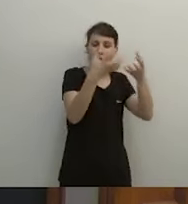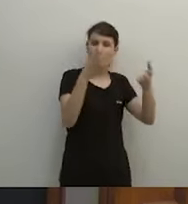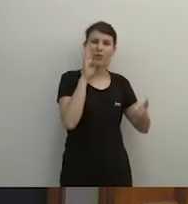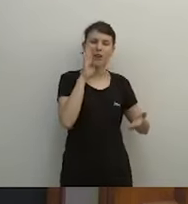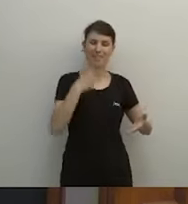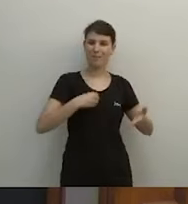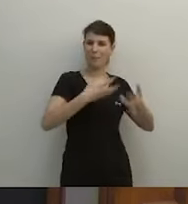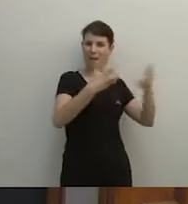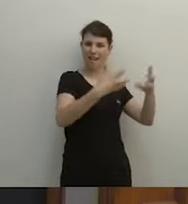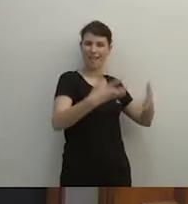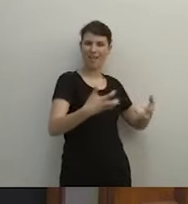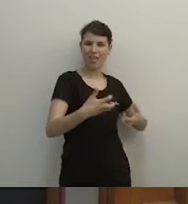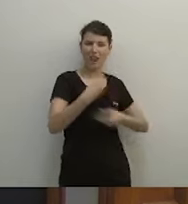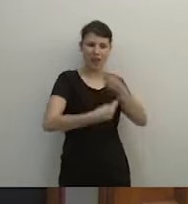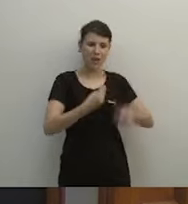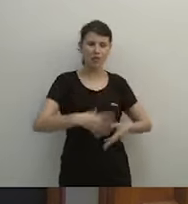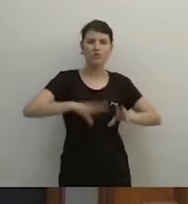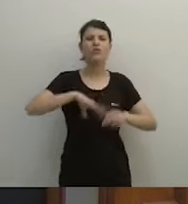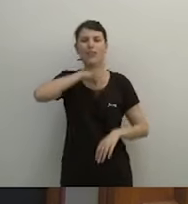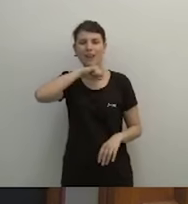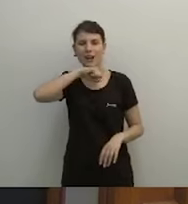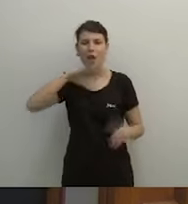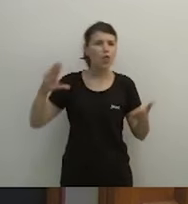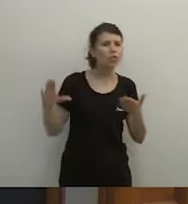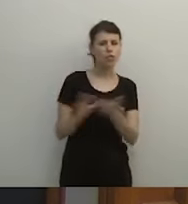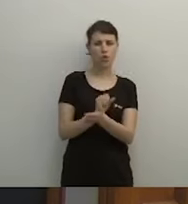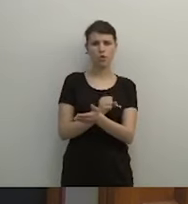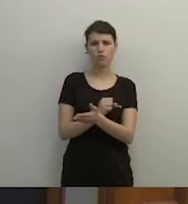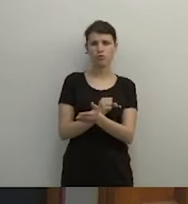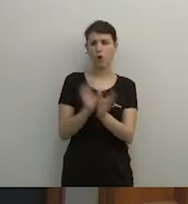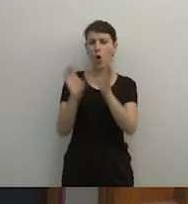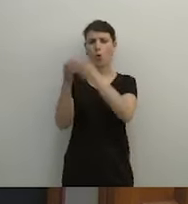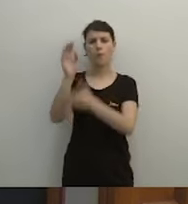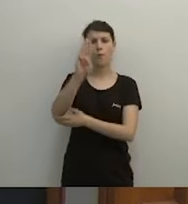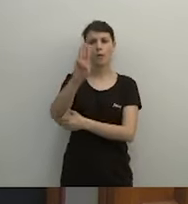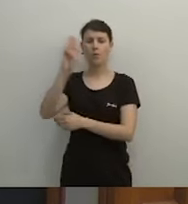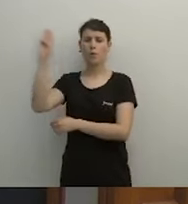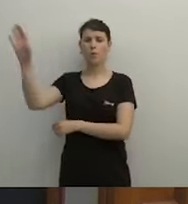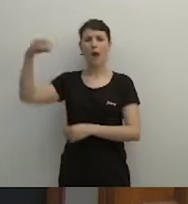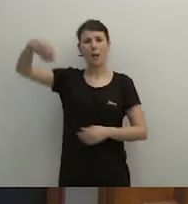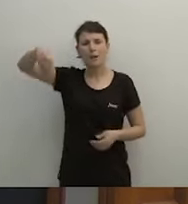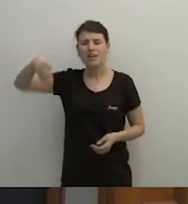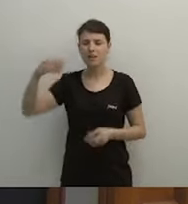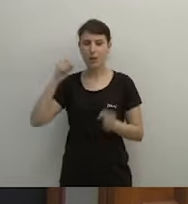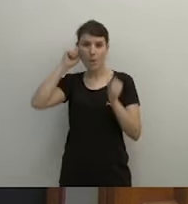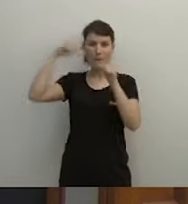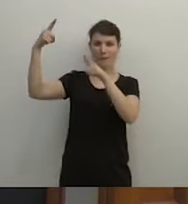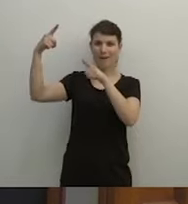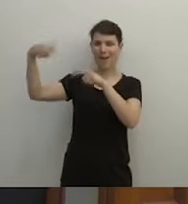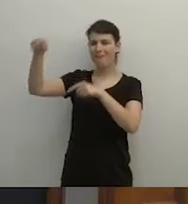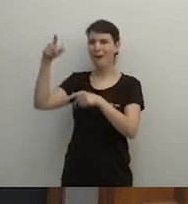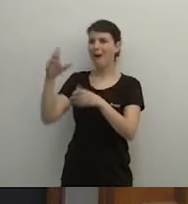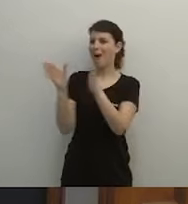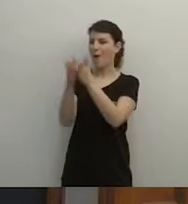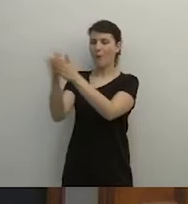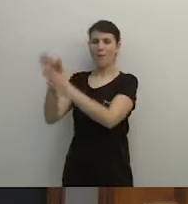Popular. Recorda, li vaig dir, i el president? Diu, el president també, tots. Jo us vaig imaginar en una sala tots proposant aquest tipus d'adjectius,